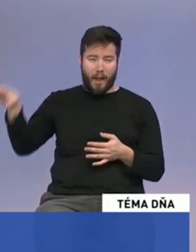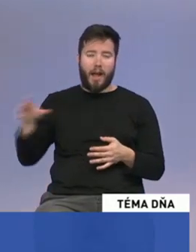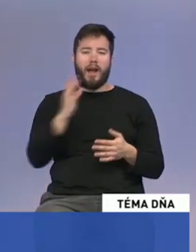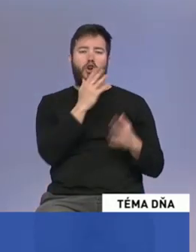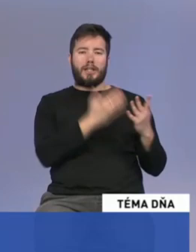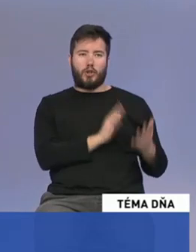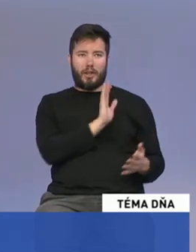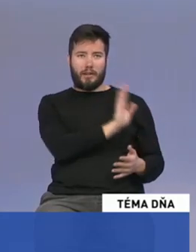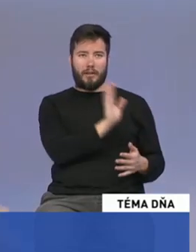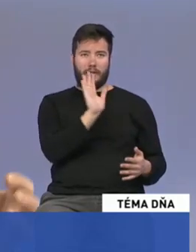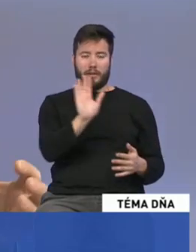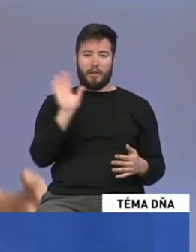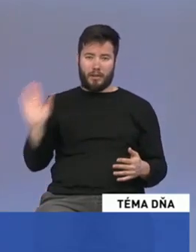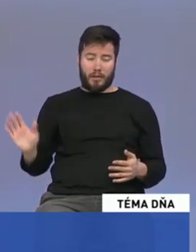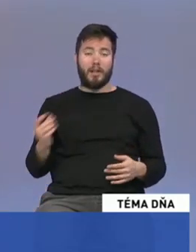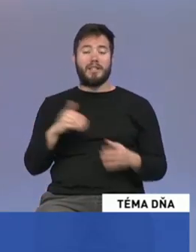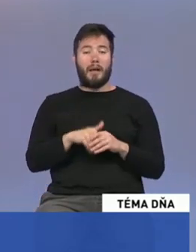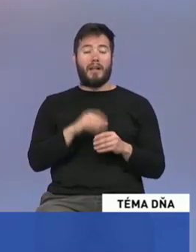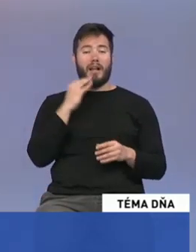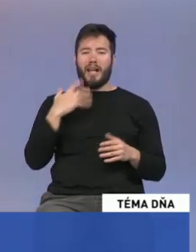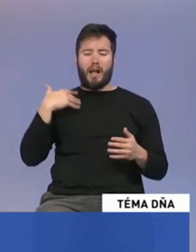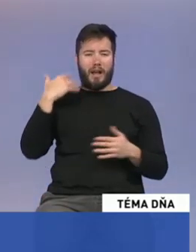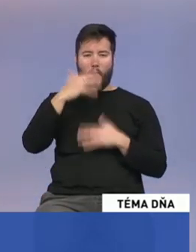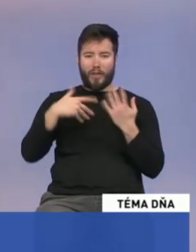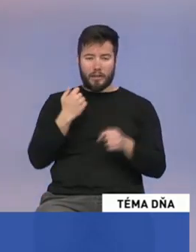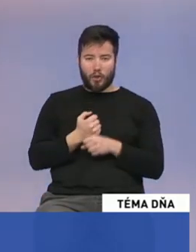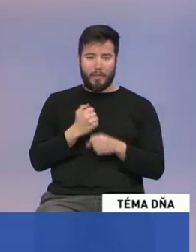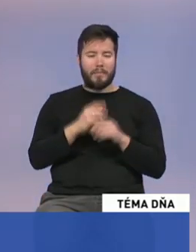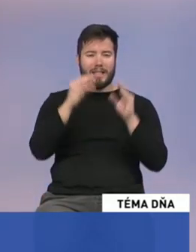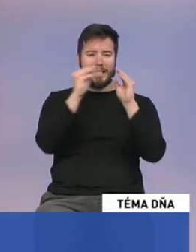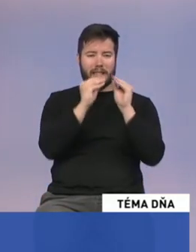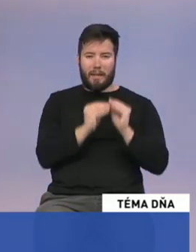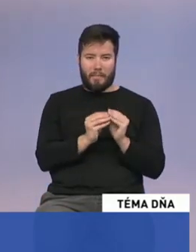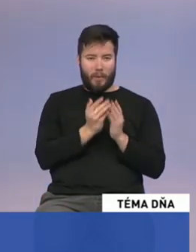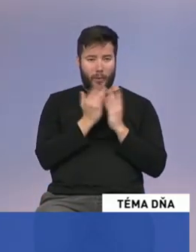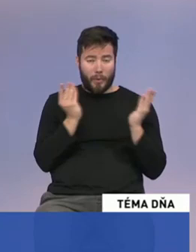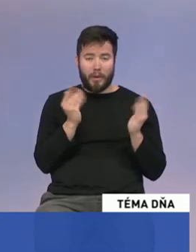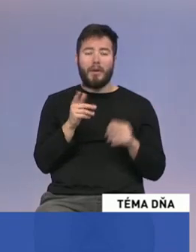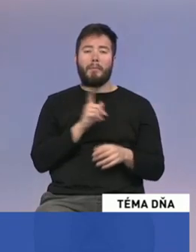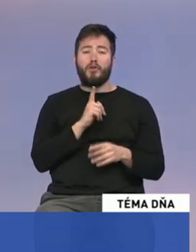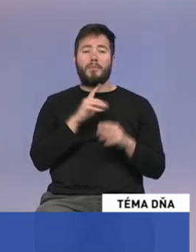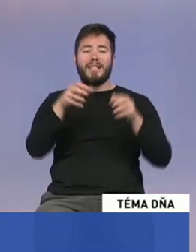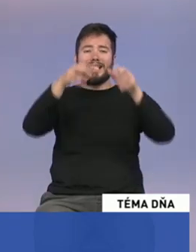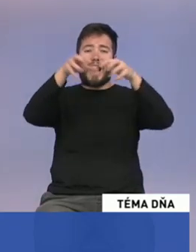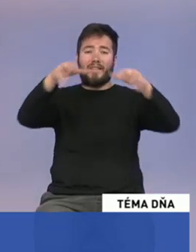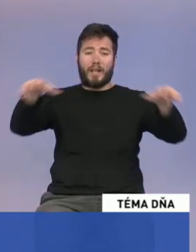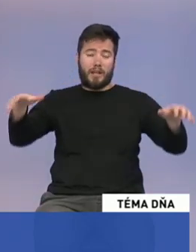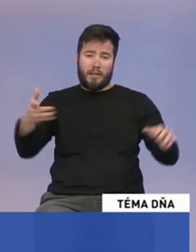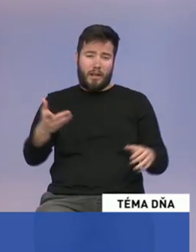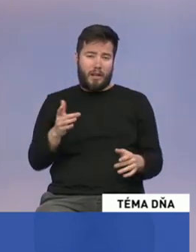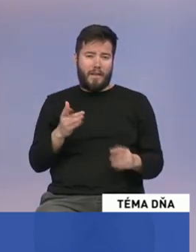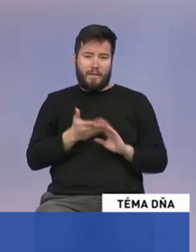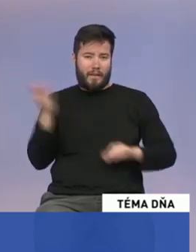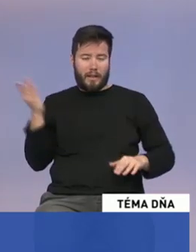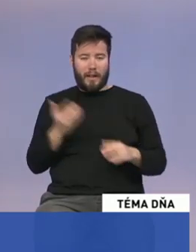Takže ak sa to bude robiť chaoticky, ak sa to bude robiť nesystémovo, tak potom tá stratifikácia nebude taká, ako ju chceme. Púďte sa, logika